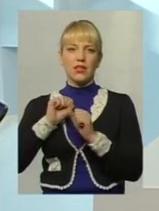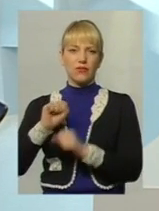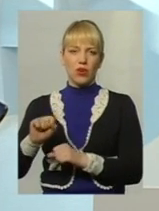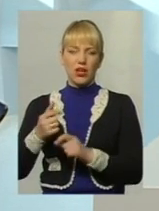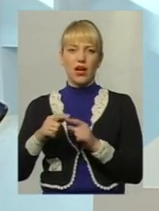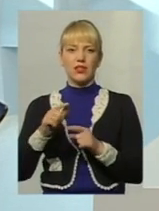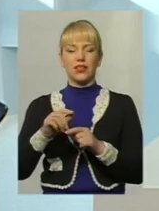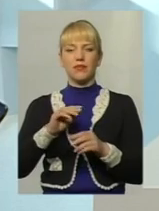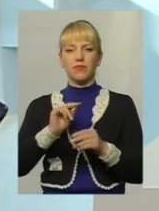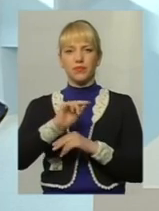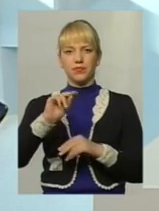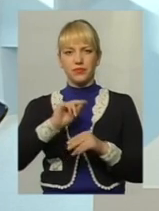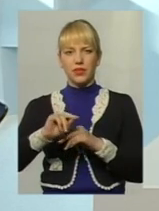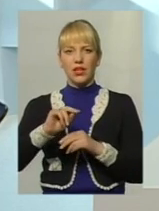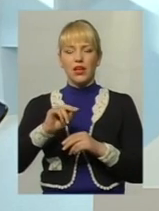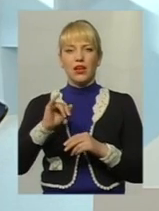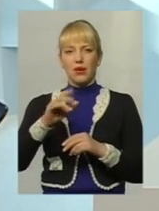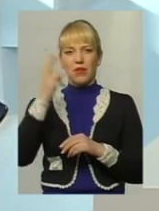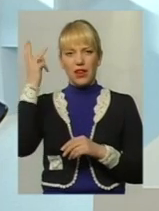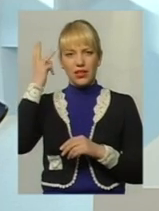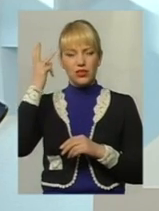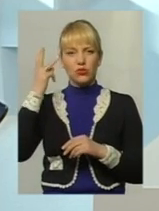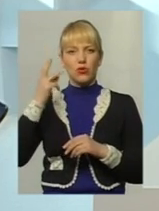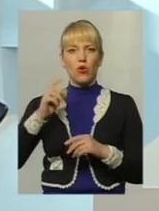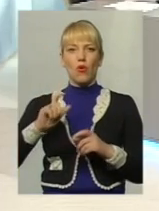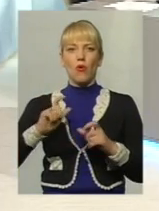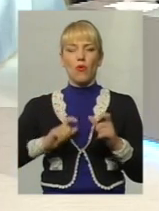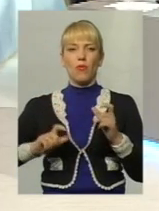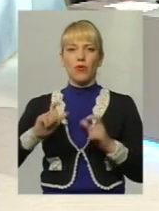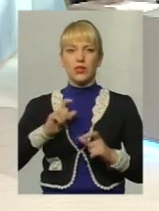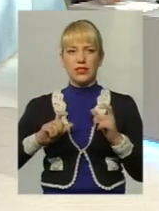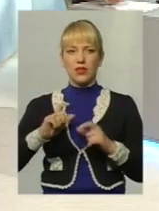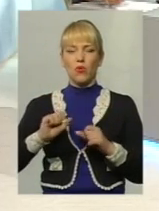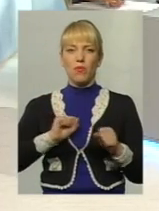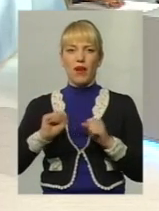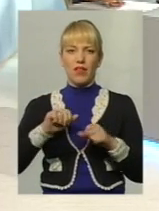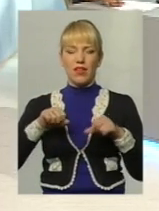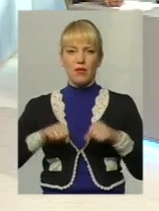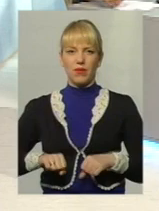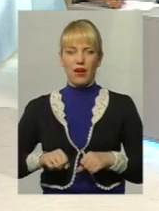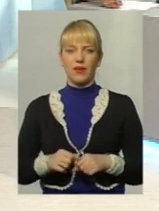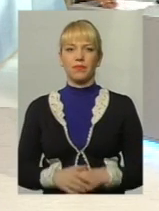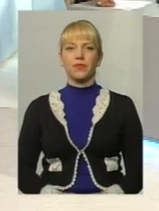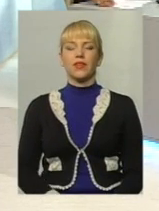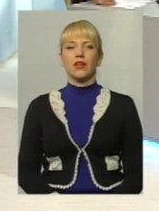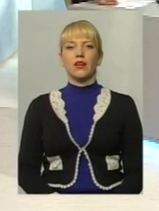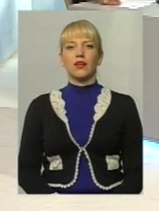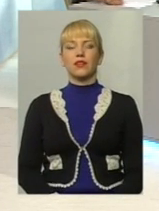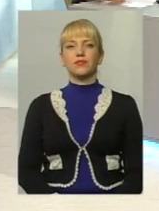цивільного права та процесу Хмельницького університету управління та права. Доброго здоров'я, пані Ольгу. Добрий день. Власне,